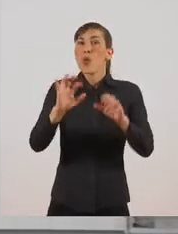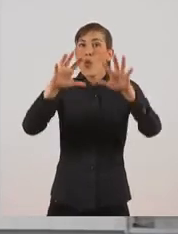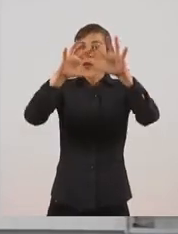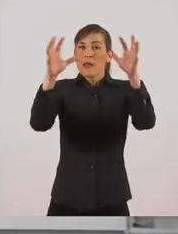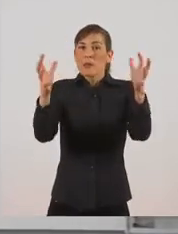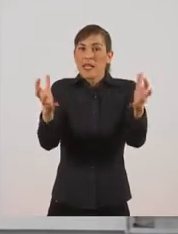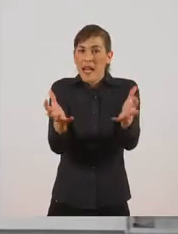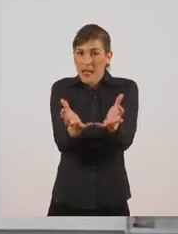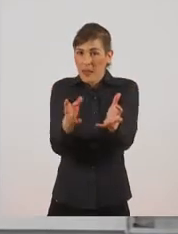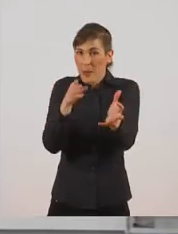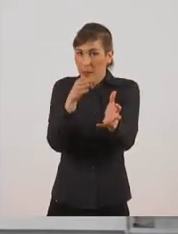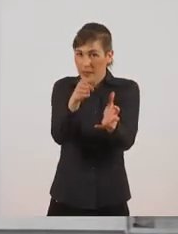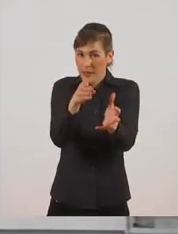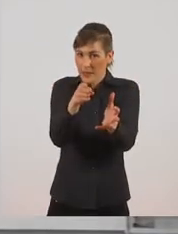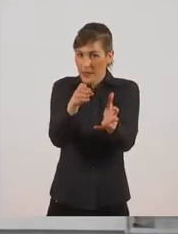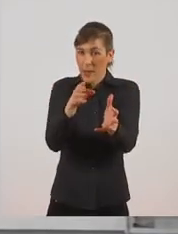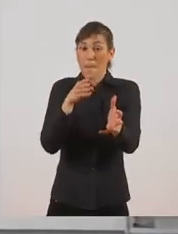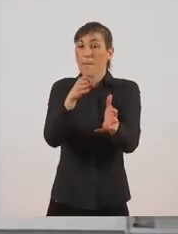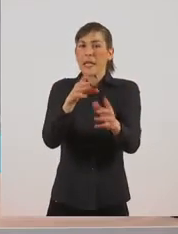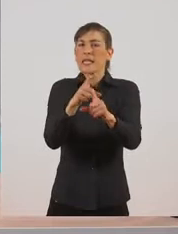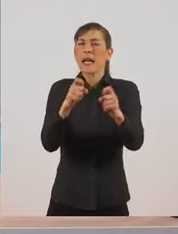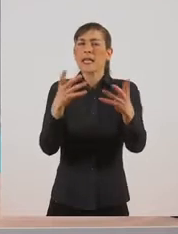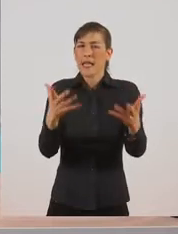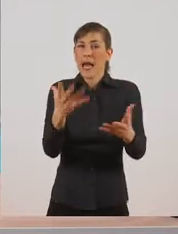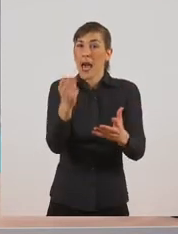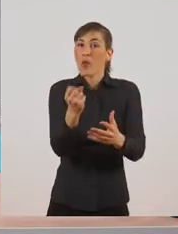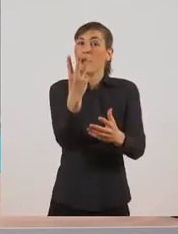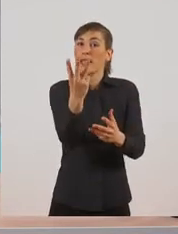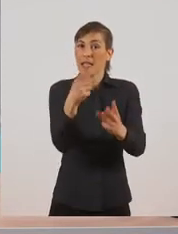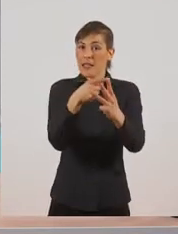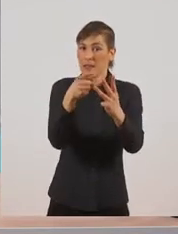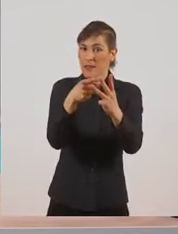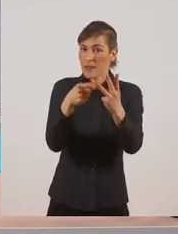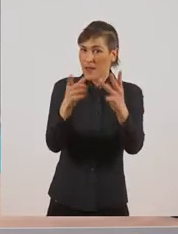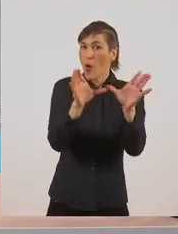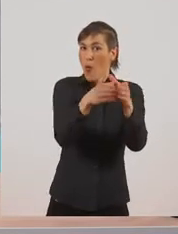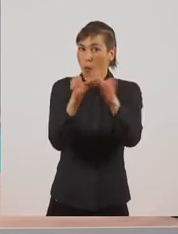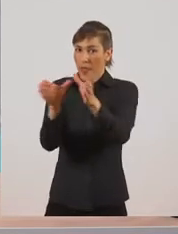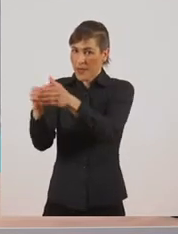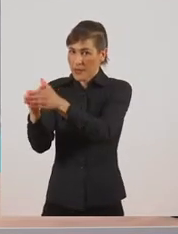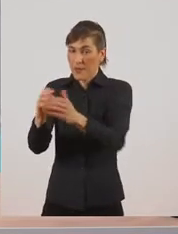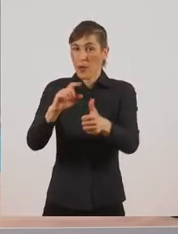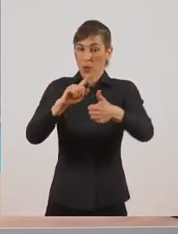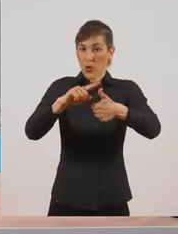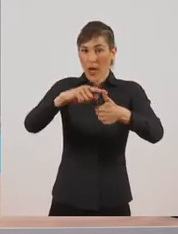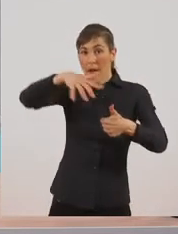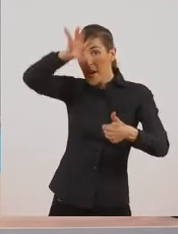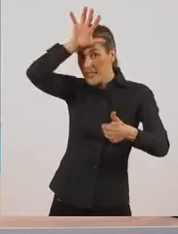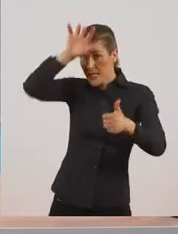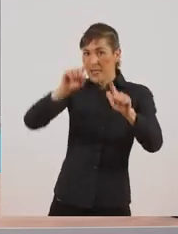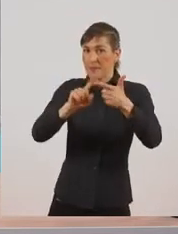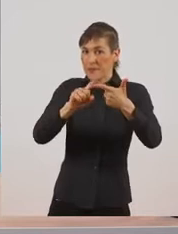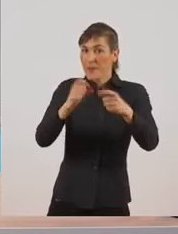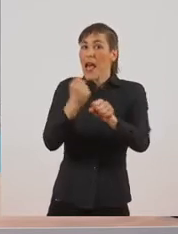κυψέλη έχουμε τρία είδη. Την βασίλισσα, την εργάτρια